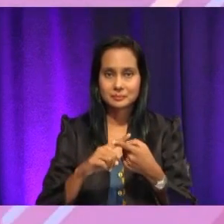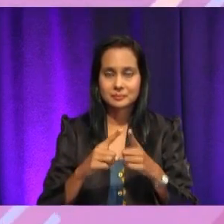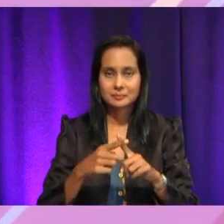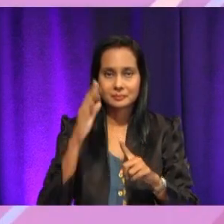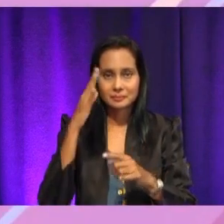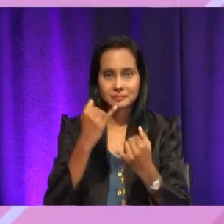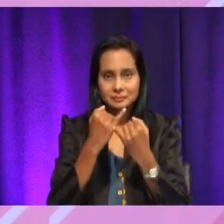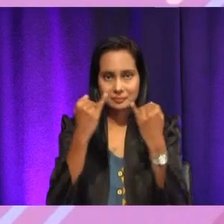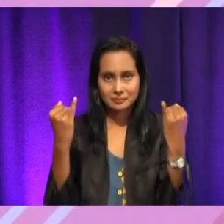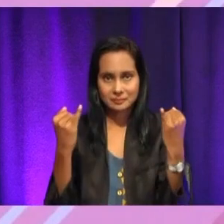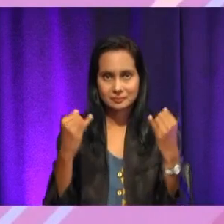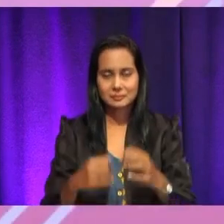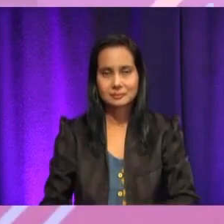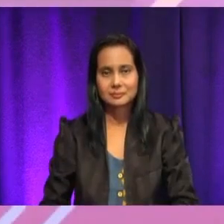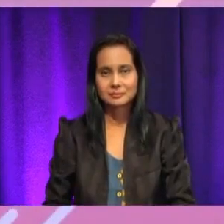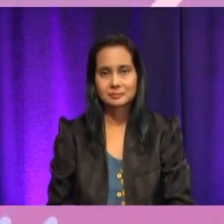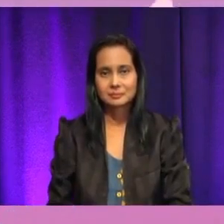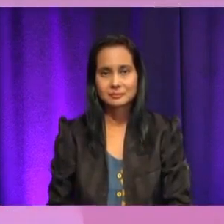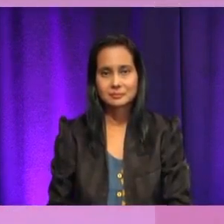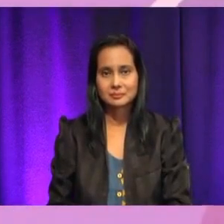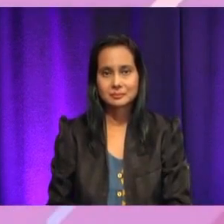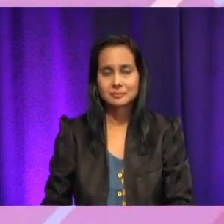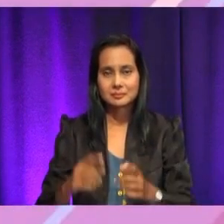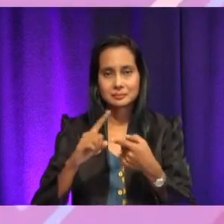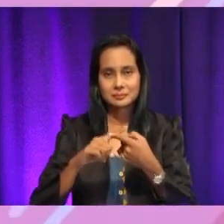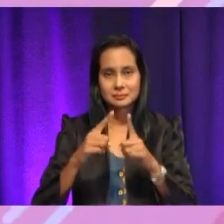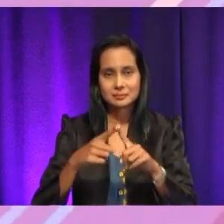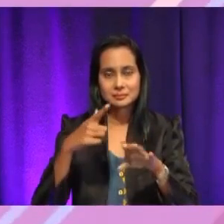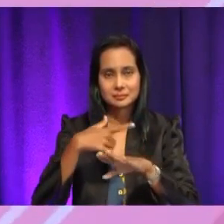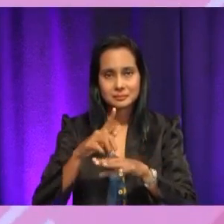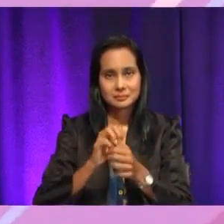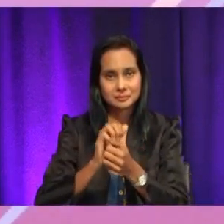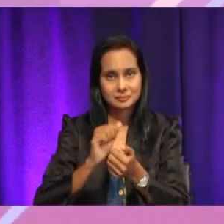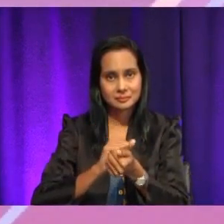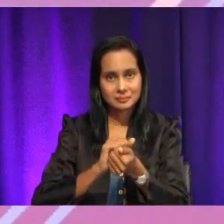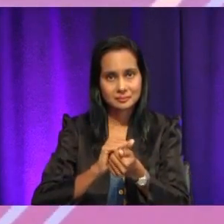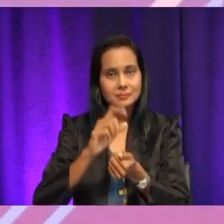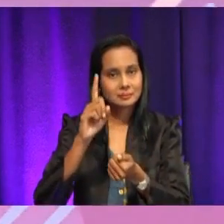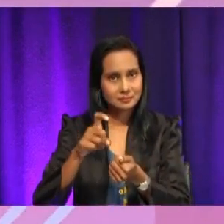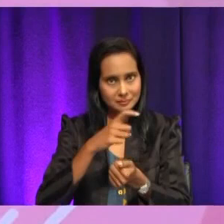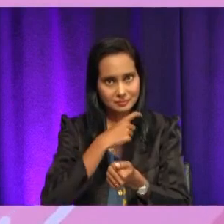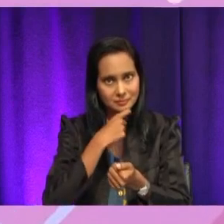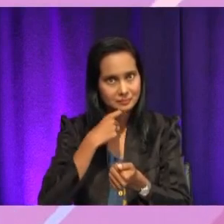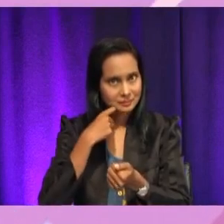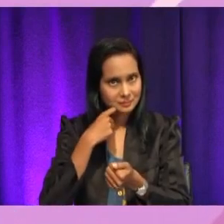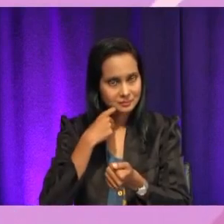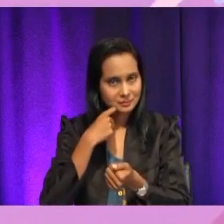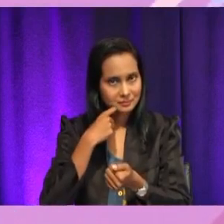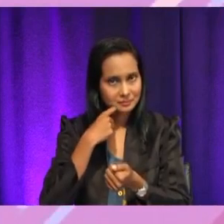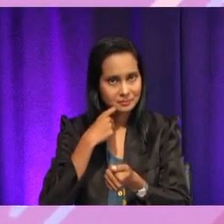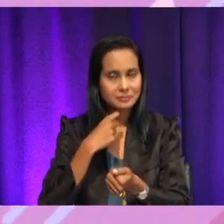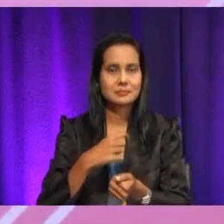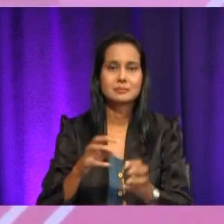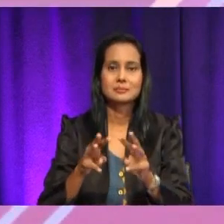Baiklah, kawan-kawan. Selepas mencuci, kita perlu keringkan pakaian. Dalam